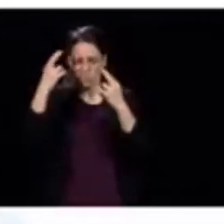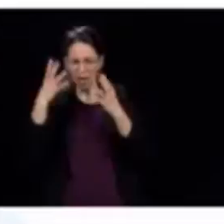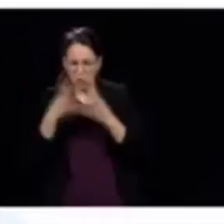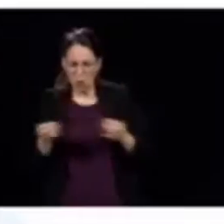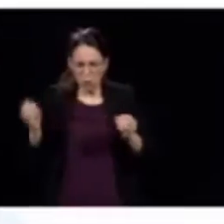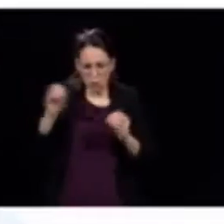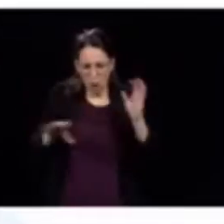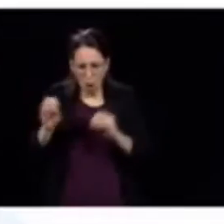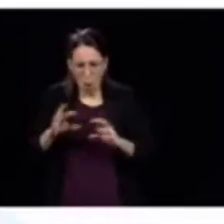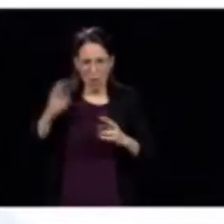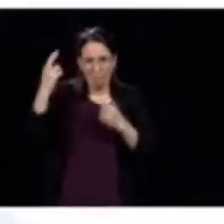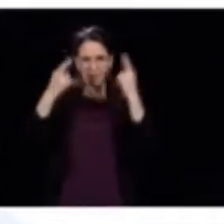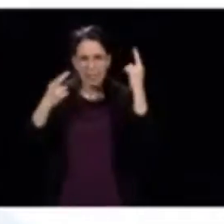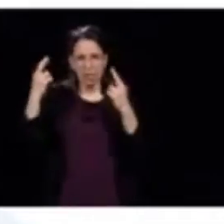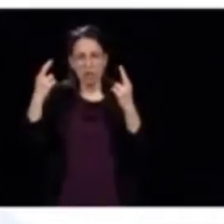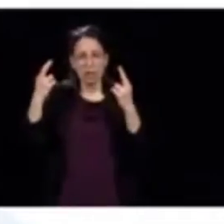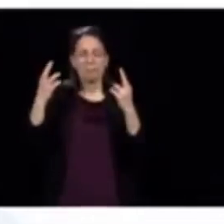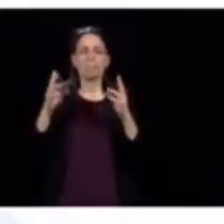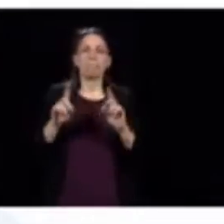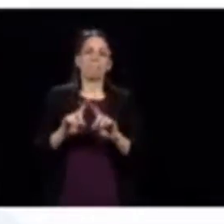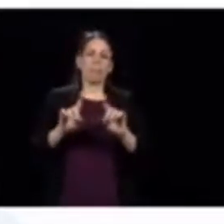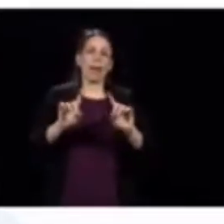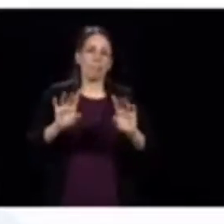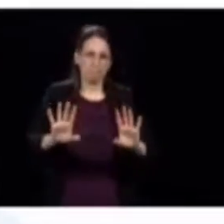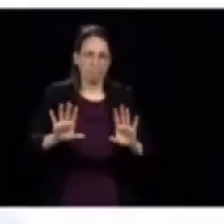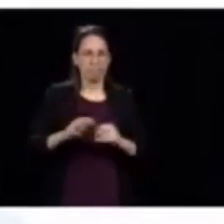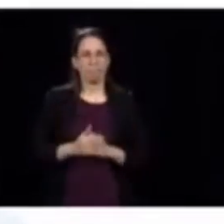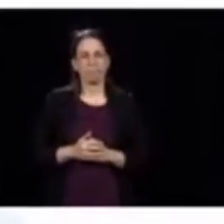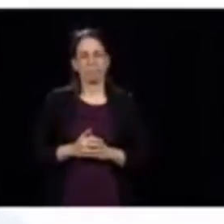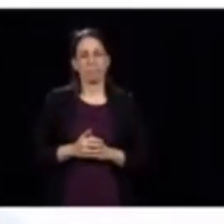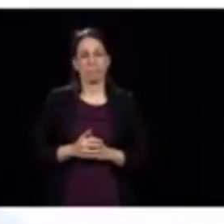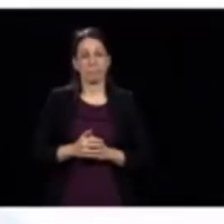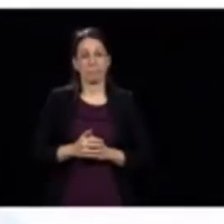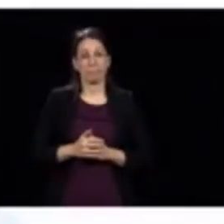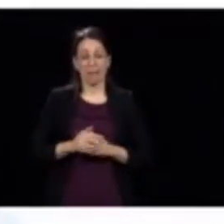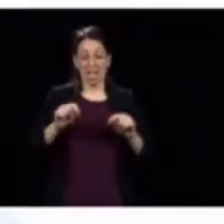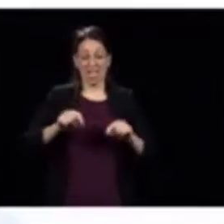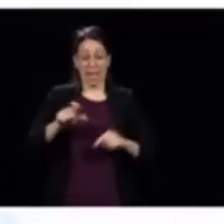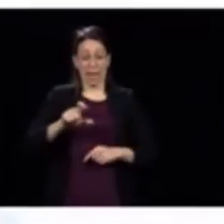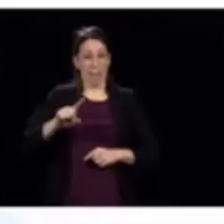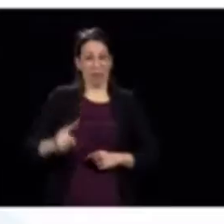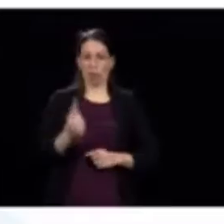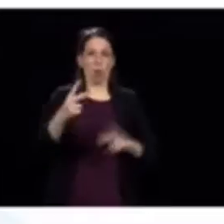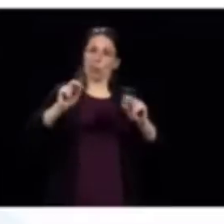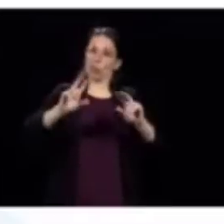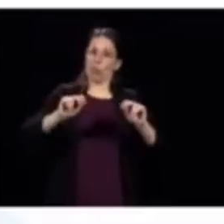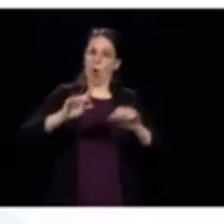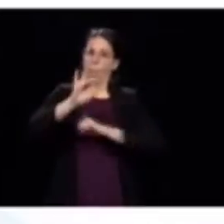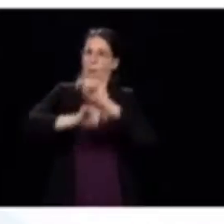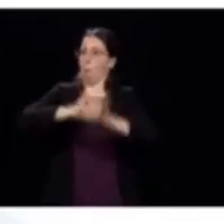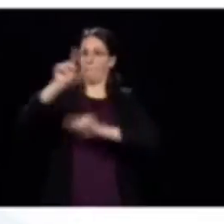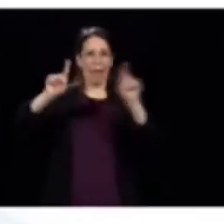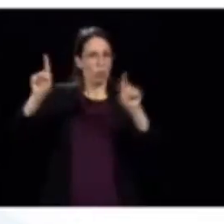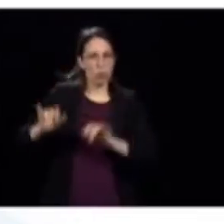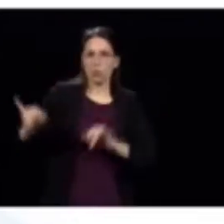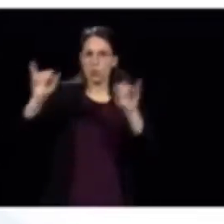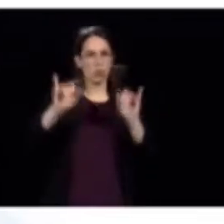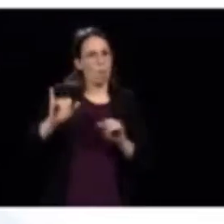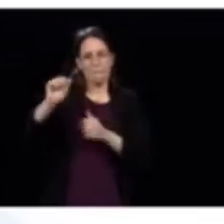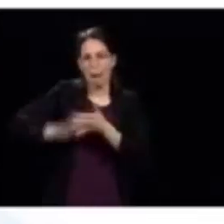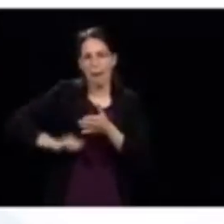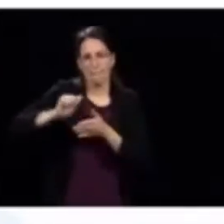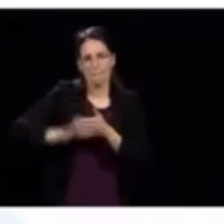solutions, on travaille sur des solutions, mais juste dire, là, on n'est pas différents de partout dans le monde. Il y a une pénurie